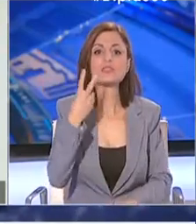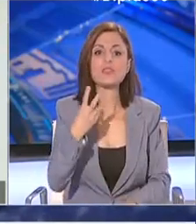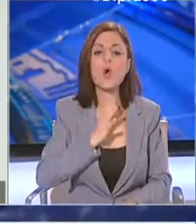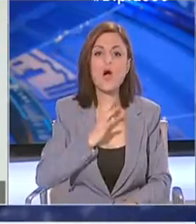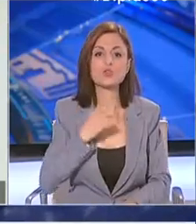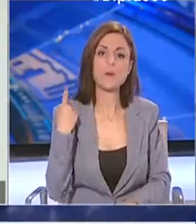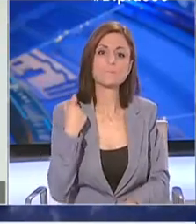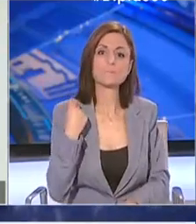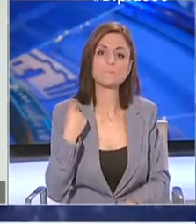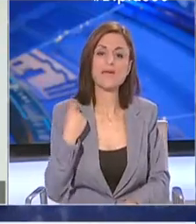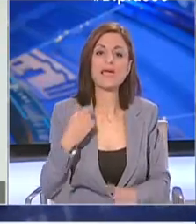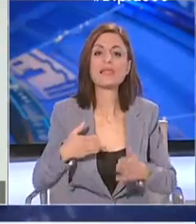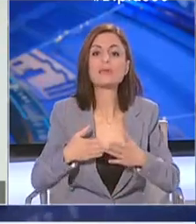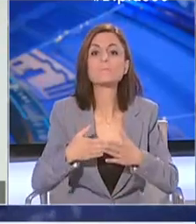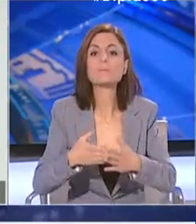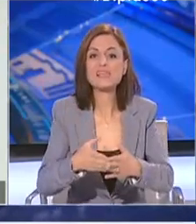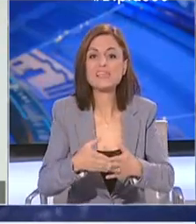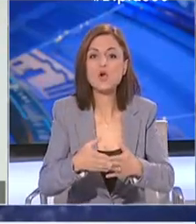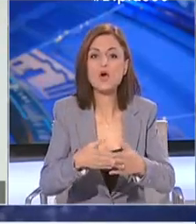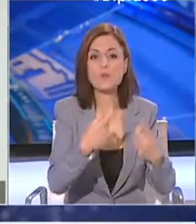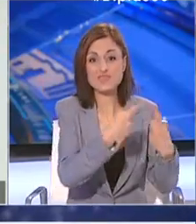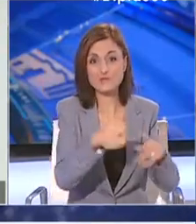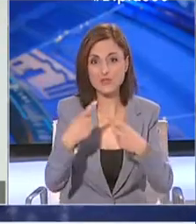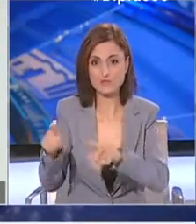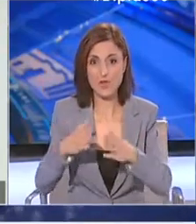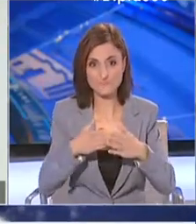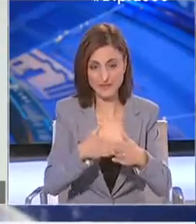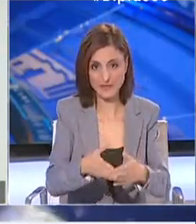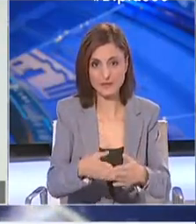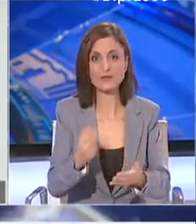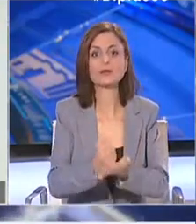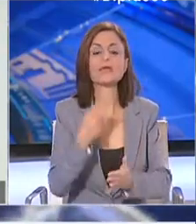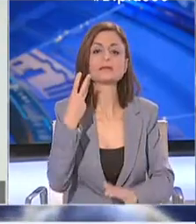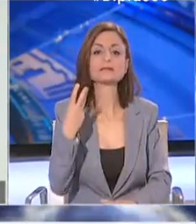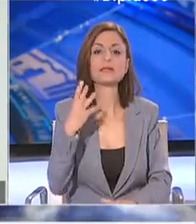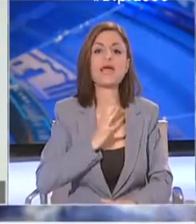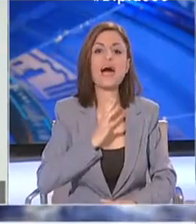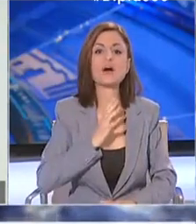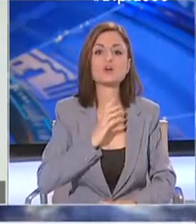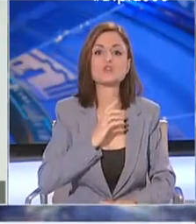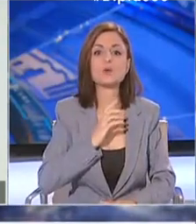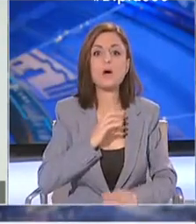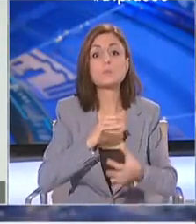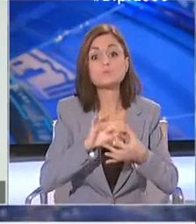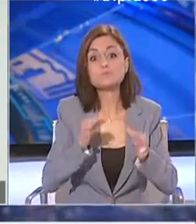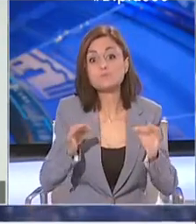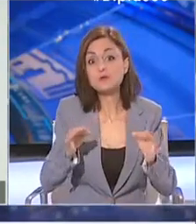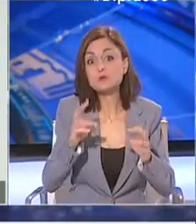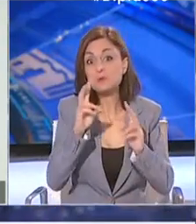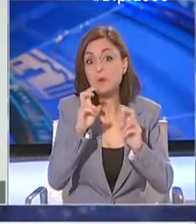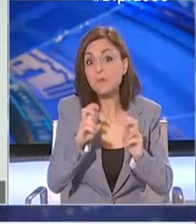μέλη πληρώματος πλοίων από δύο διαφορετικά πλοία και τρία άτομα των οποίων το ιστορικό διερευνάται.